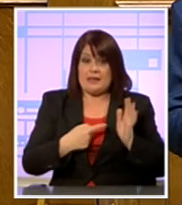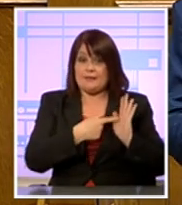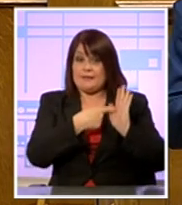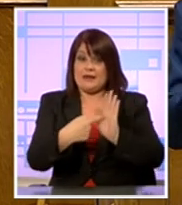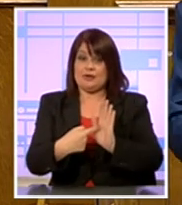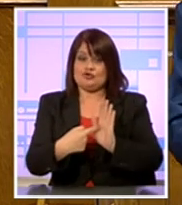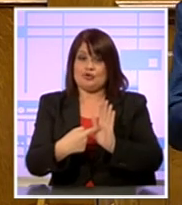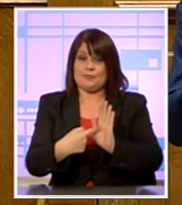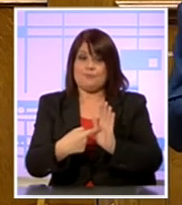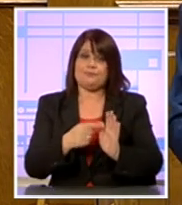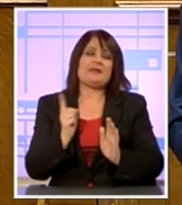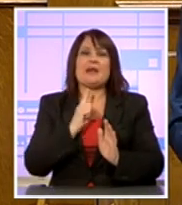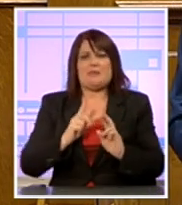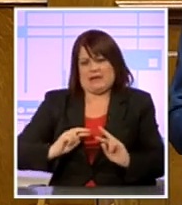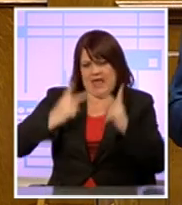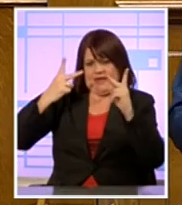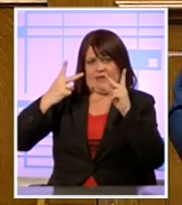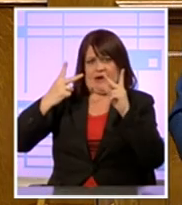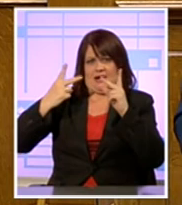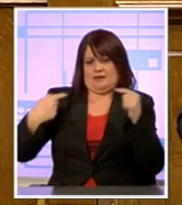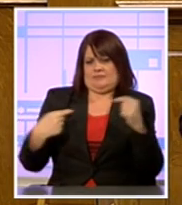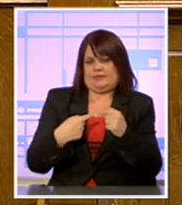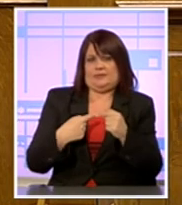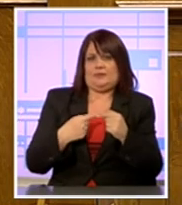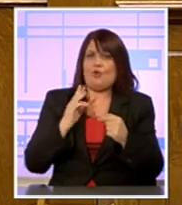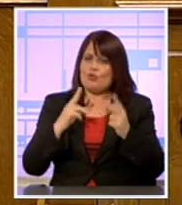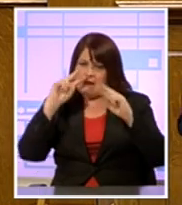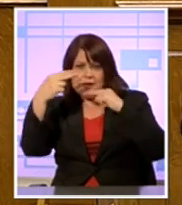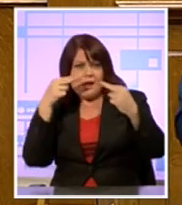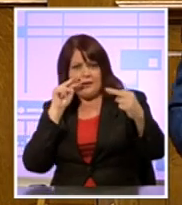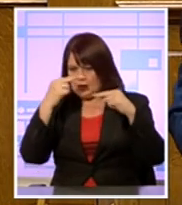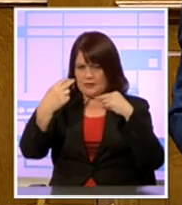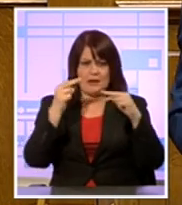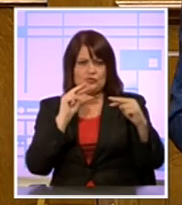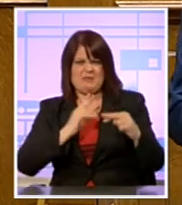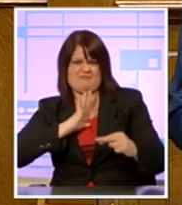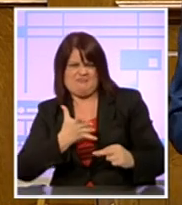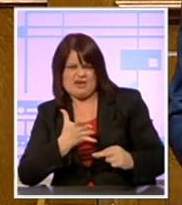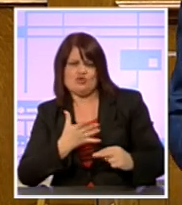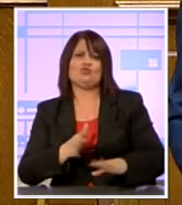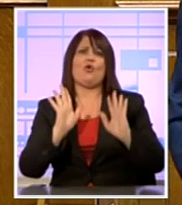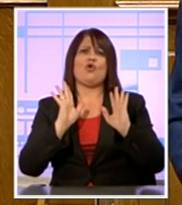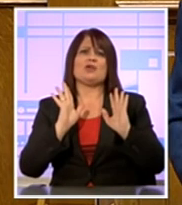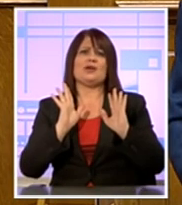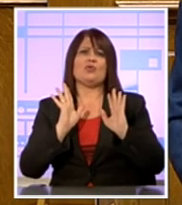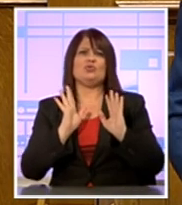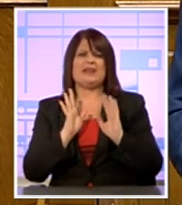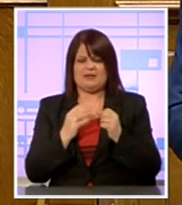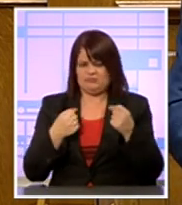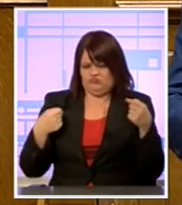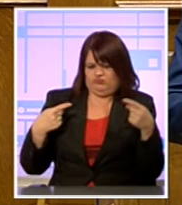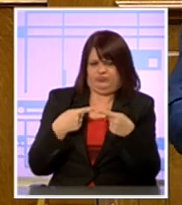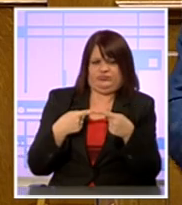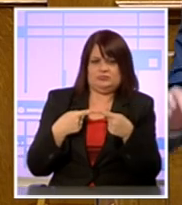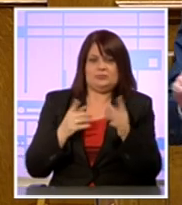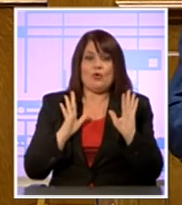ότι δεν είμαστε μεταξύ μας εχθροί, ότι μπορούμε να κοιτάξουμε ο ένας τον άλλον χωρίς μίσος, χωρίς πόλωση. Ακόμα